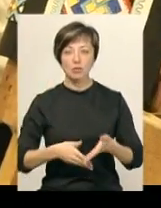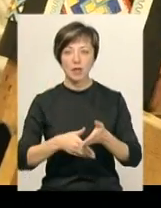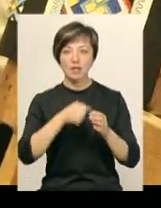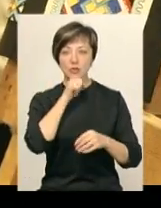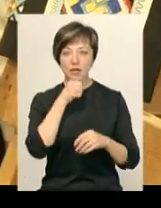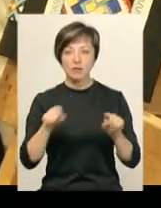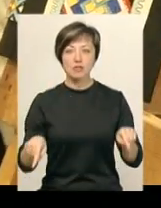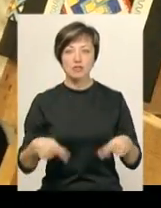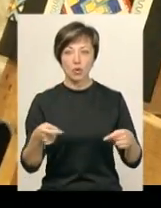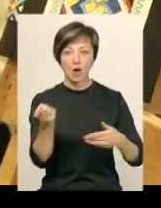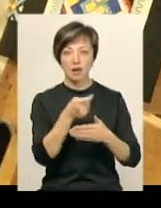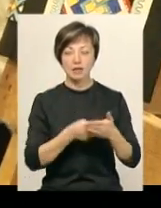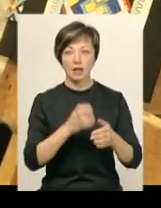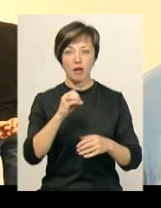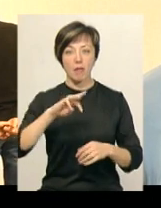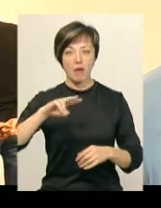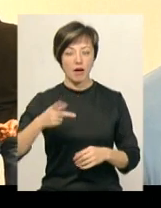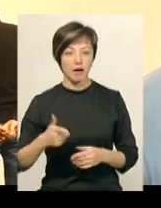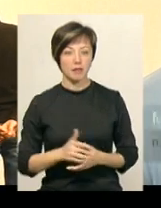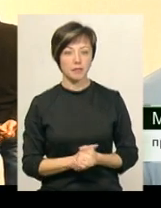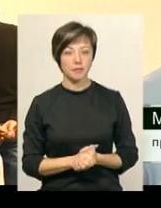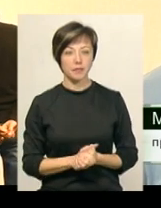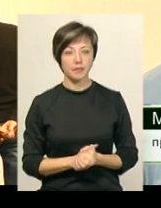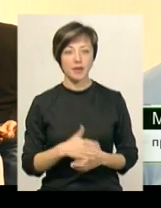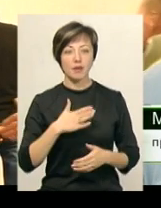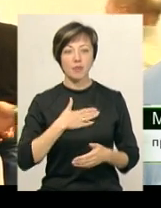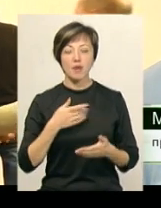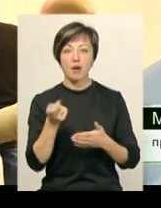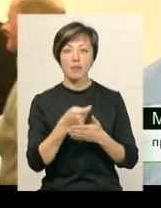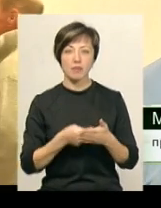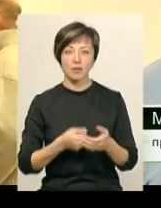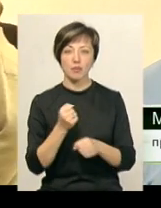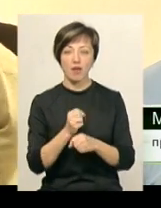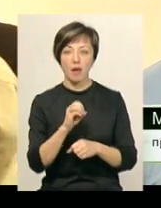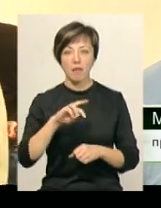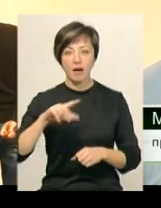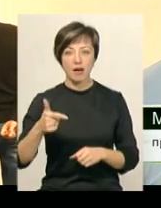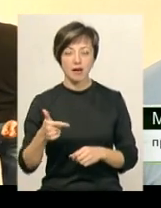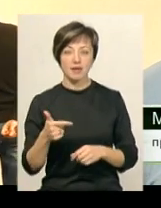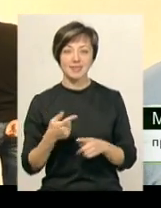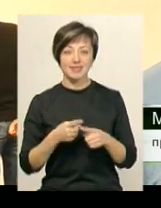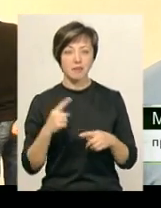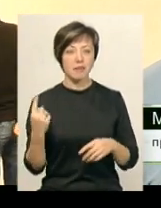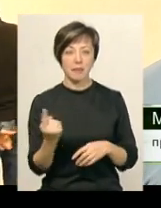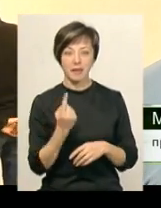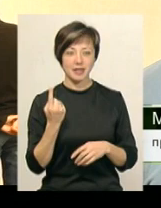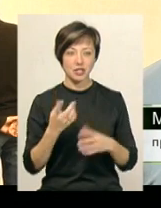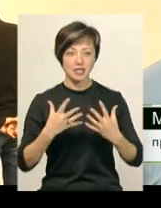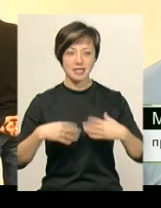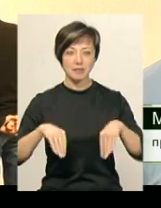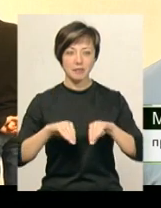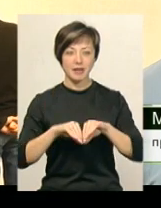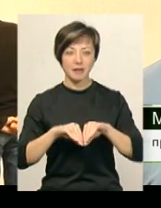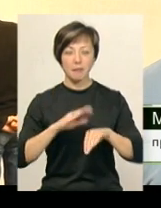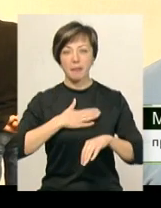дідусеві створювати картини з емалі. «Він по моїм малюнкам теж робив емаль, це була як наша сімейна,